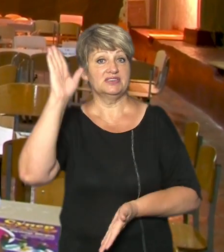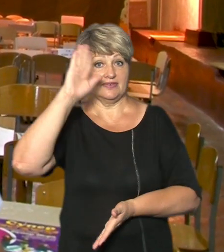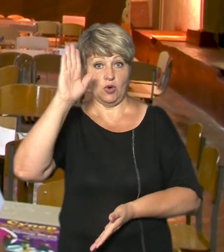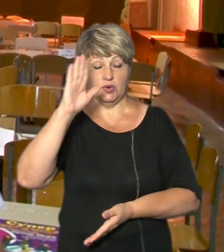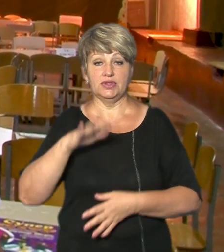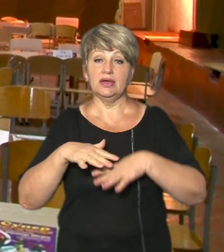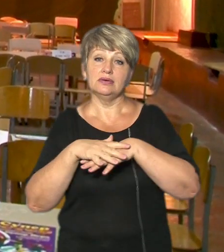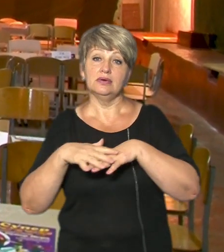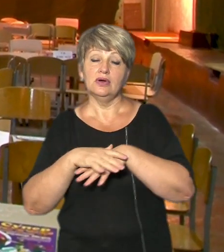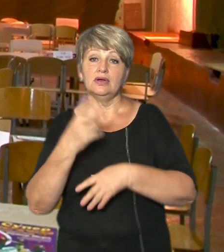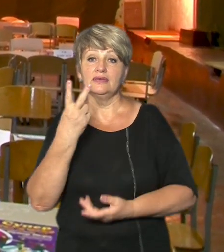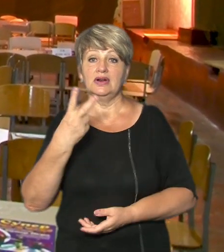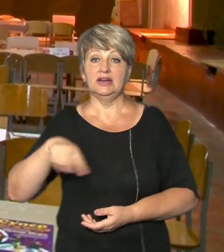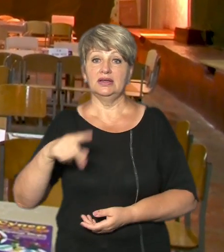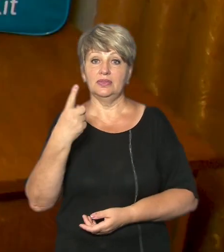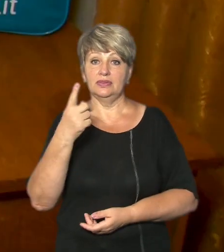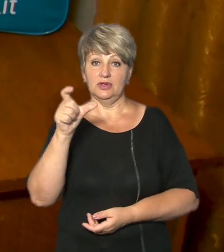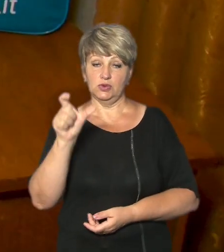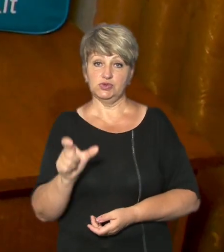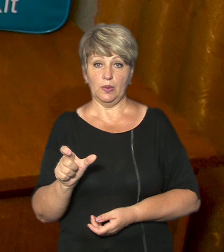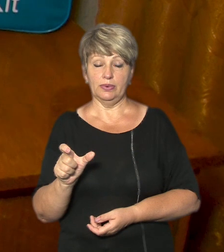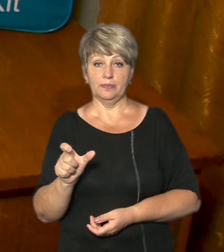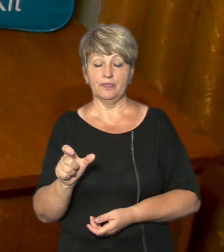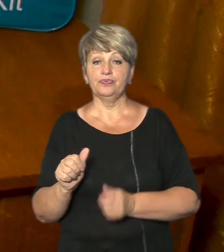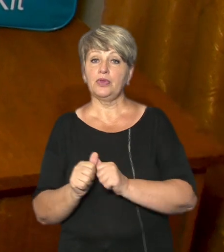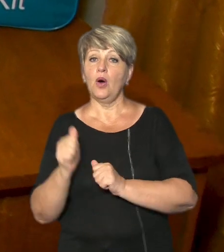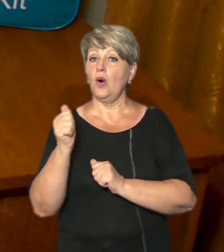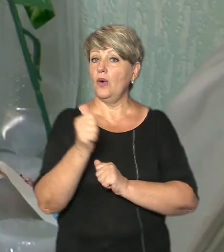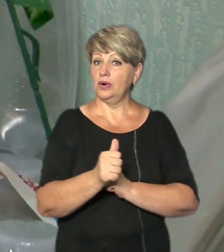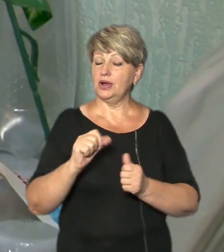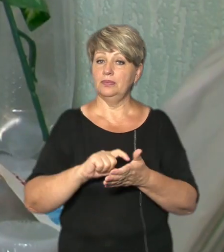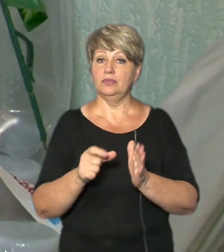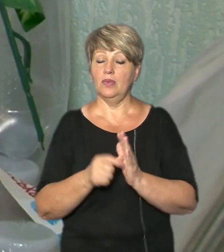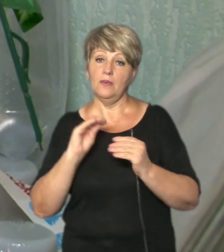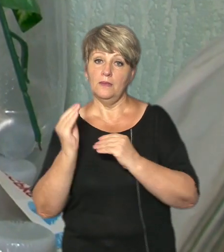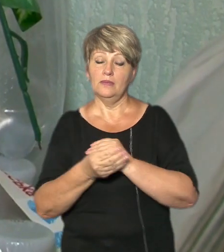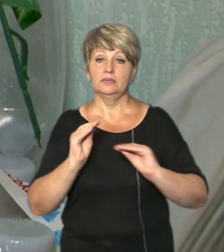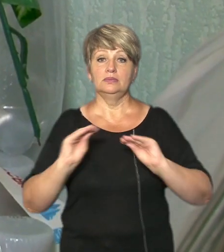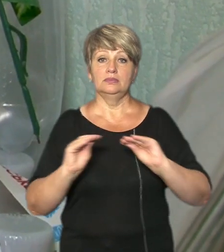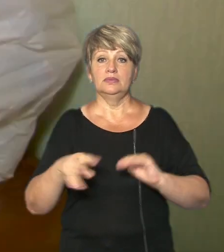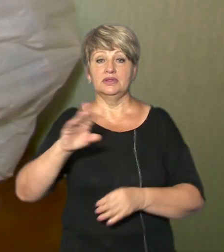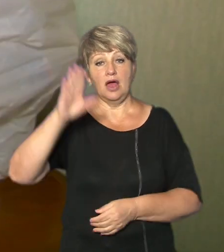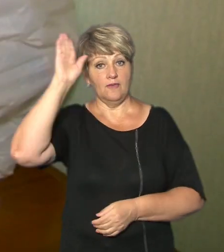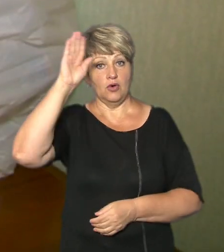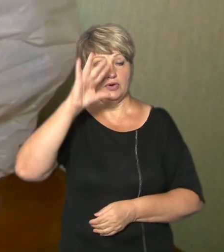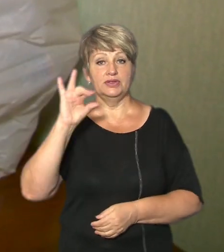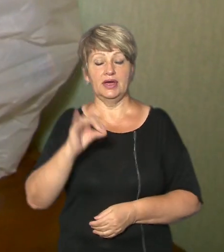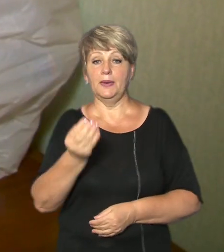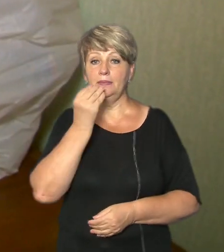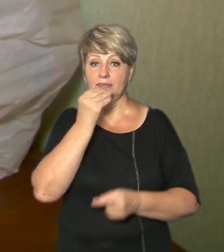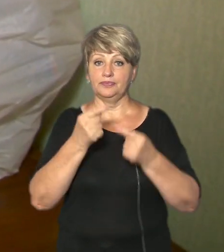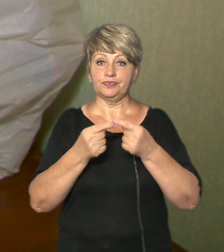розрахунку дві літри на одну особу окреме приміщення у сховище облаштоване для води та продуктів харчування